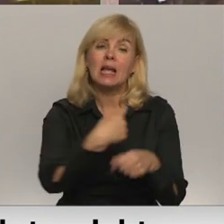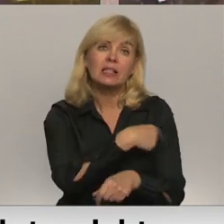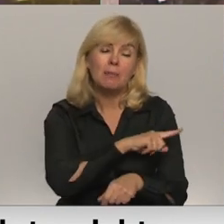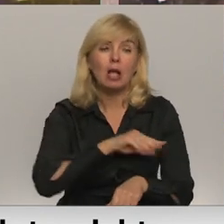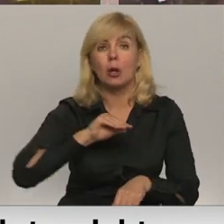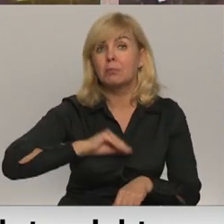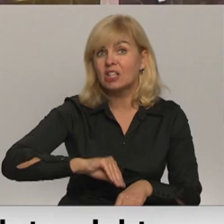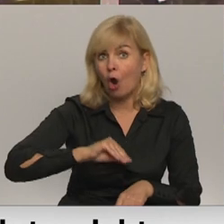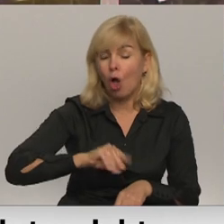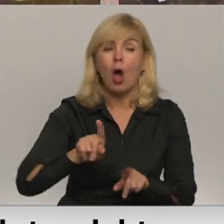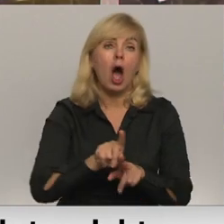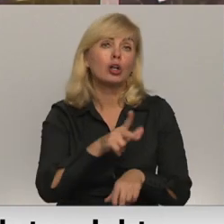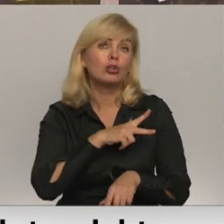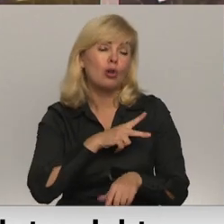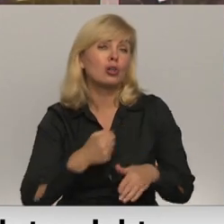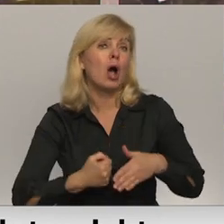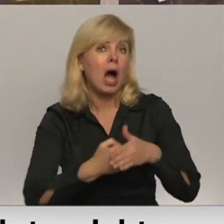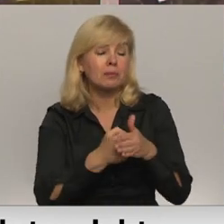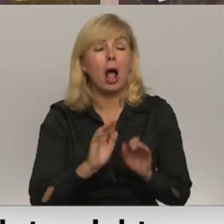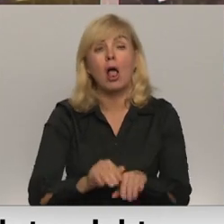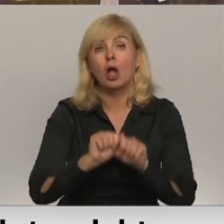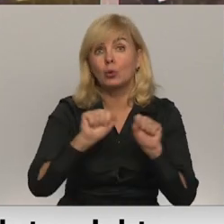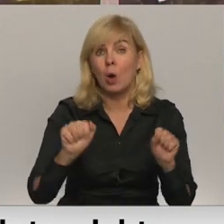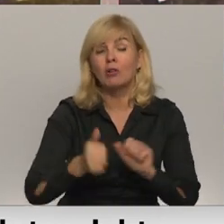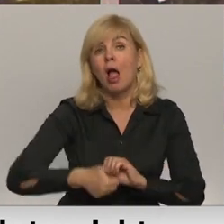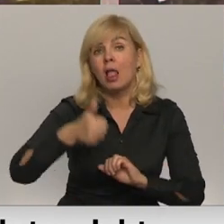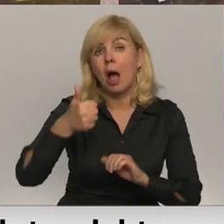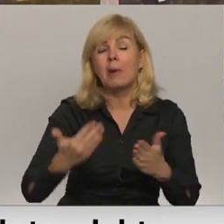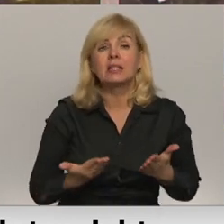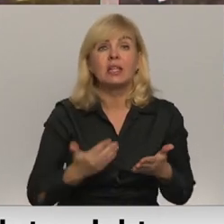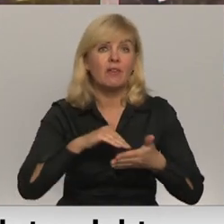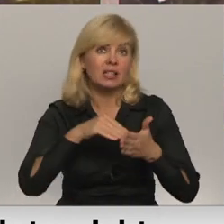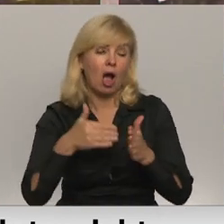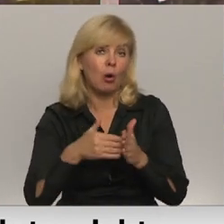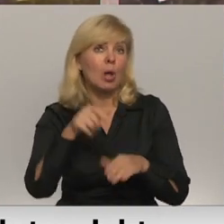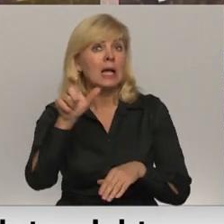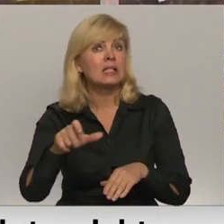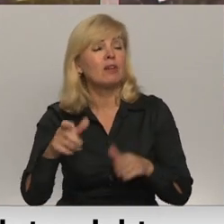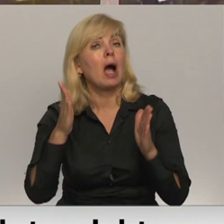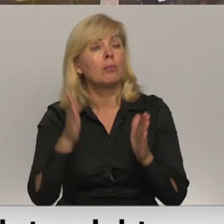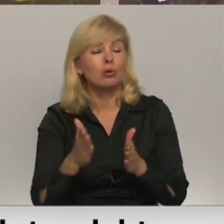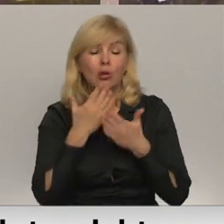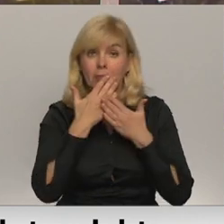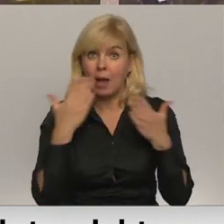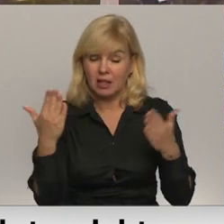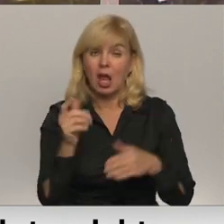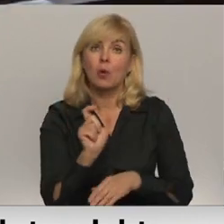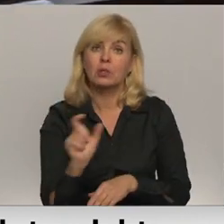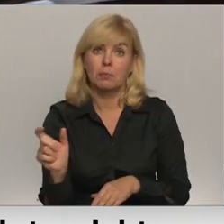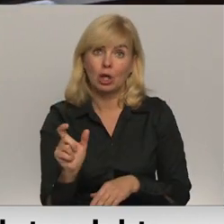psiholoģisku un arī sociālu atbalstu, lai nodrošinātu labāgus dzīves apsākļus cilvēka mūža pēdējos brīžos.